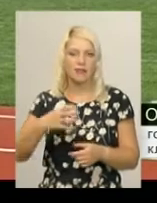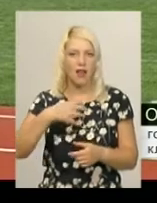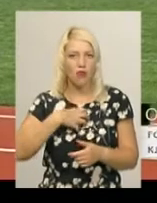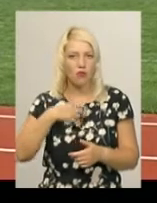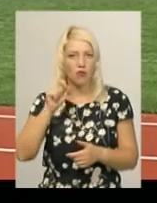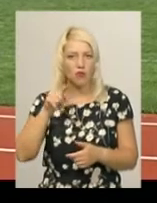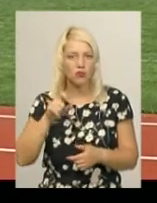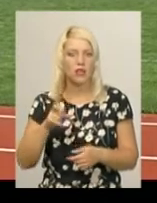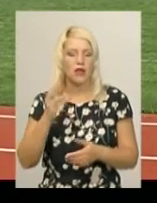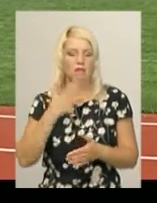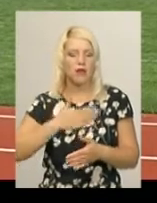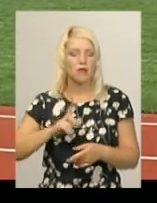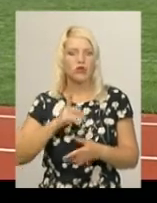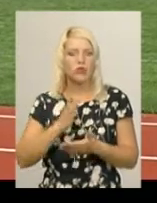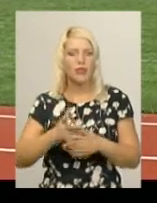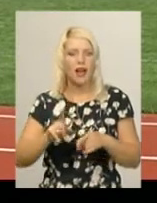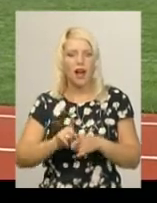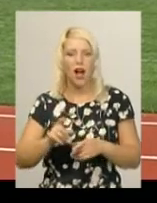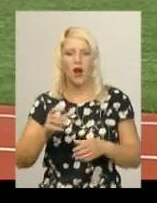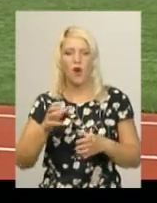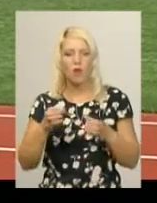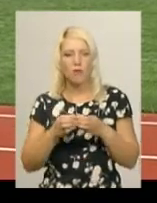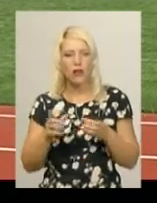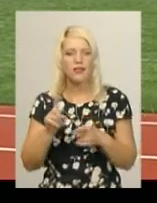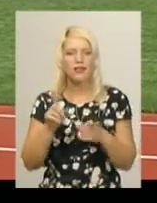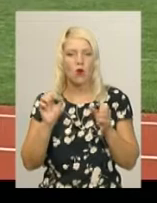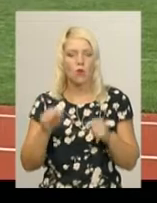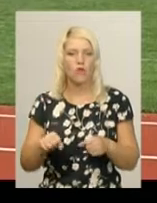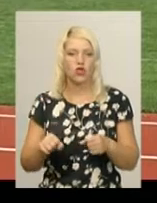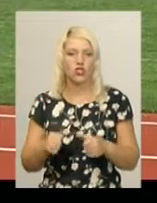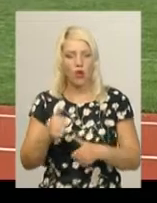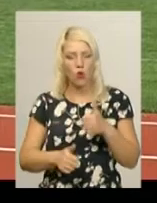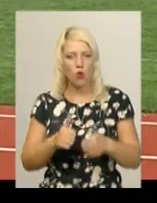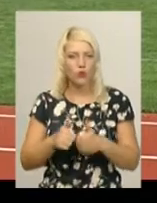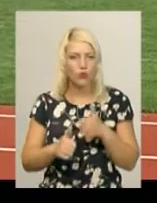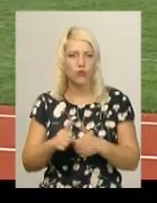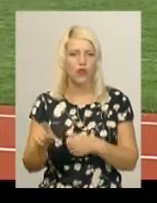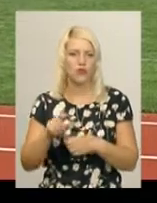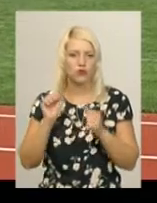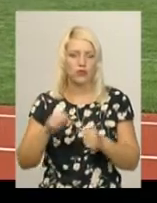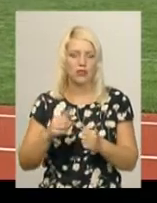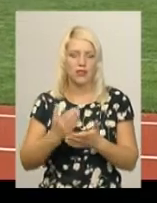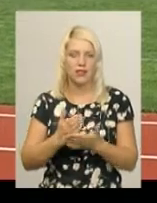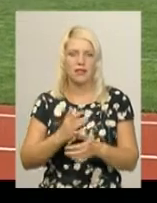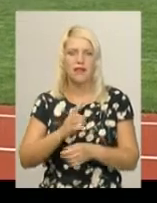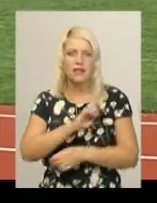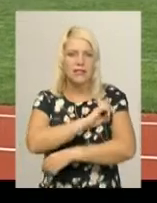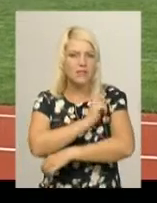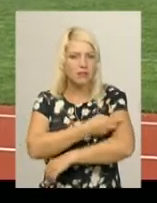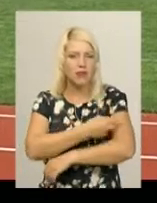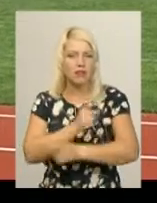Приємно, що є така команда, з якою можна конкурувати, з якою завжди зупекла боротьба. Ми завжди